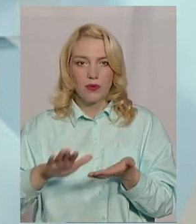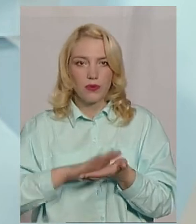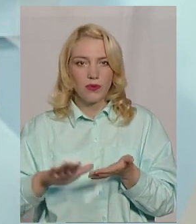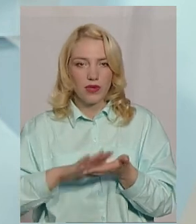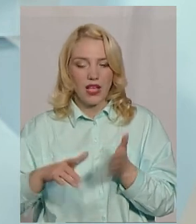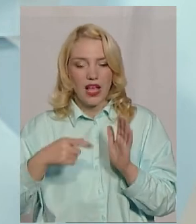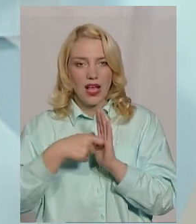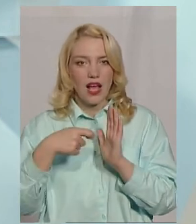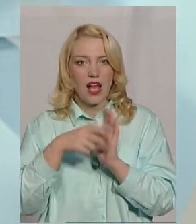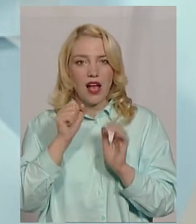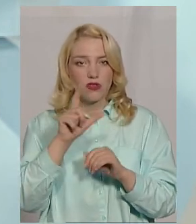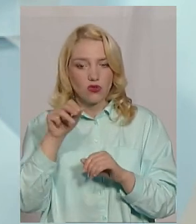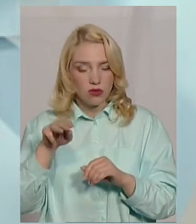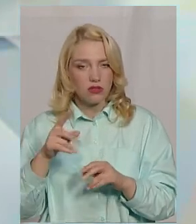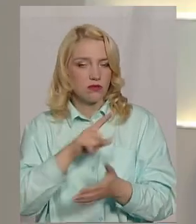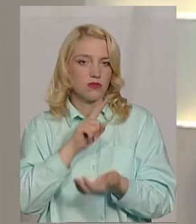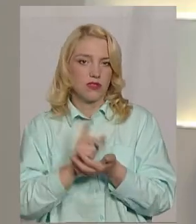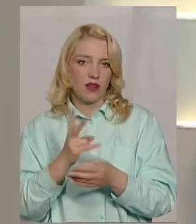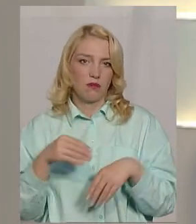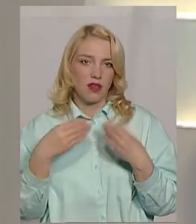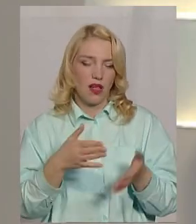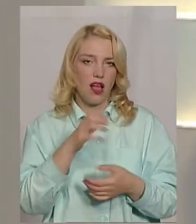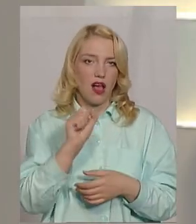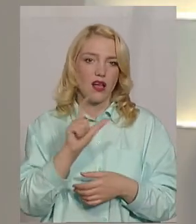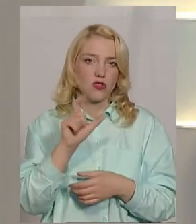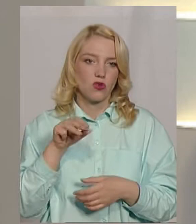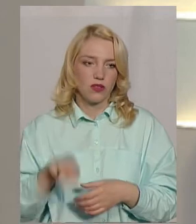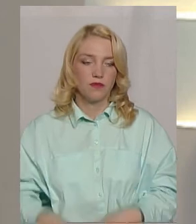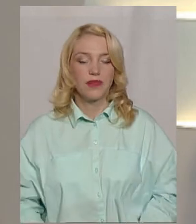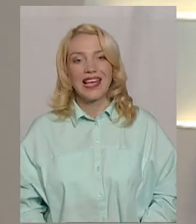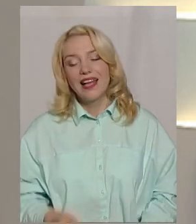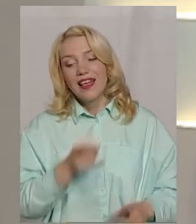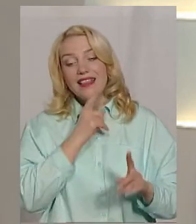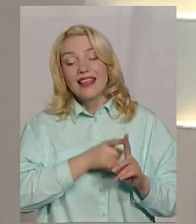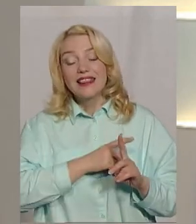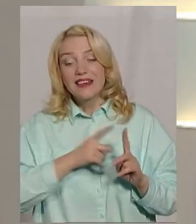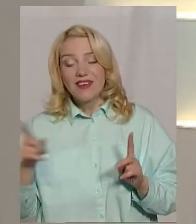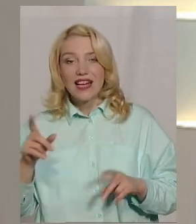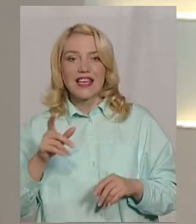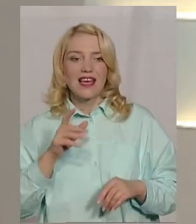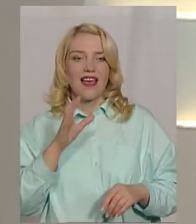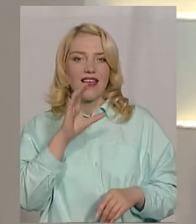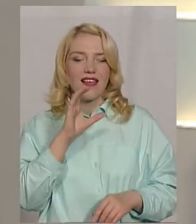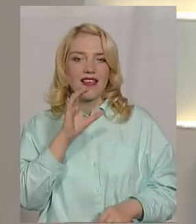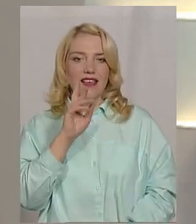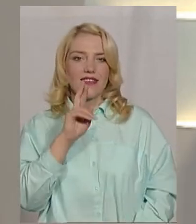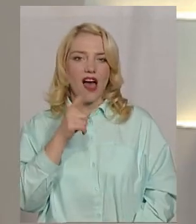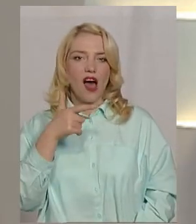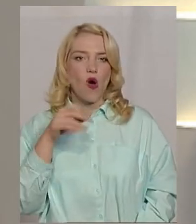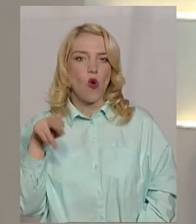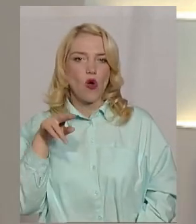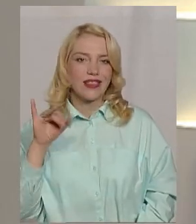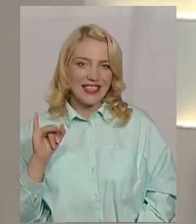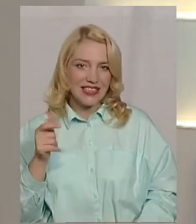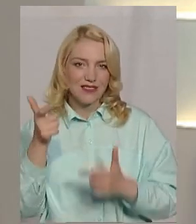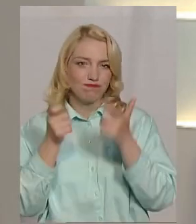підживити азотно-нодобре. І триває ще сезон ягід. От цікаво, чи практикують вирощувати в нашій